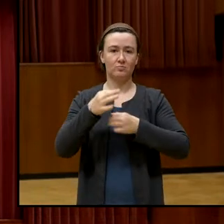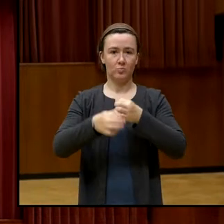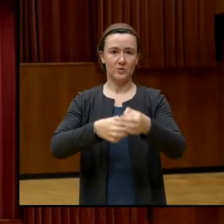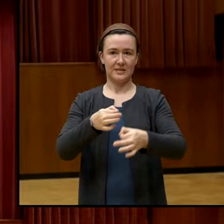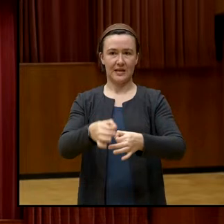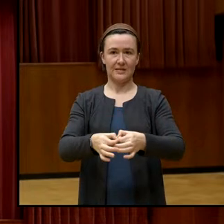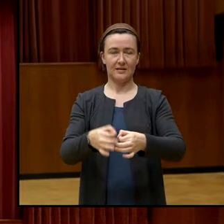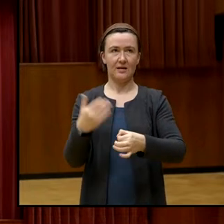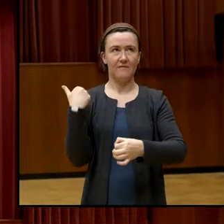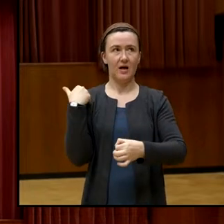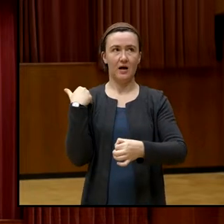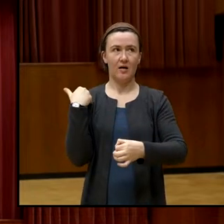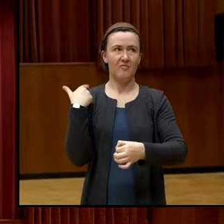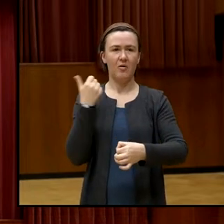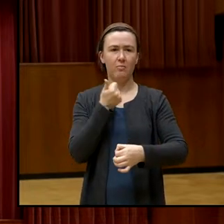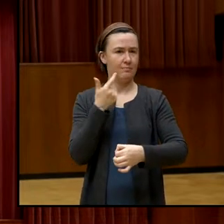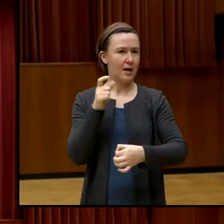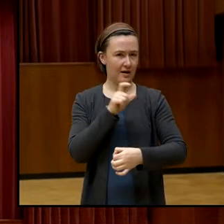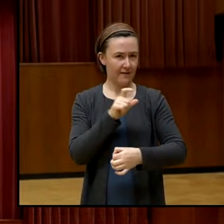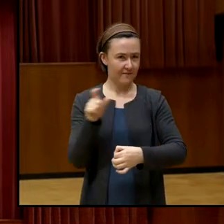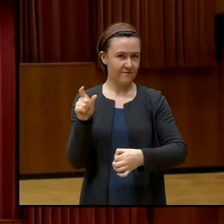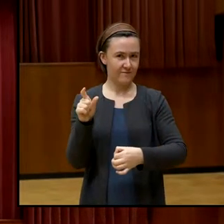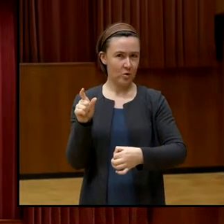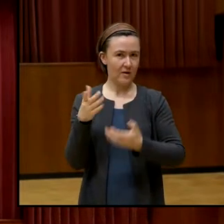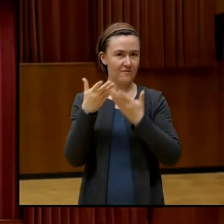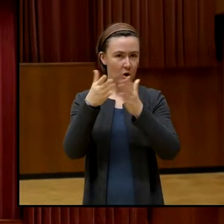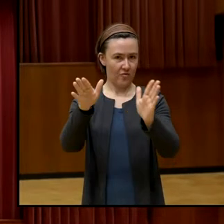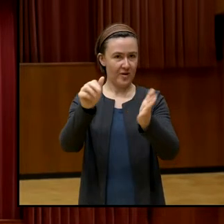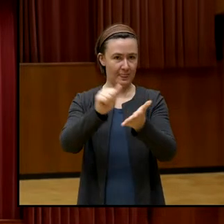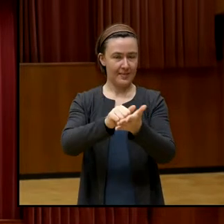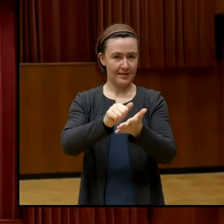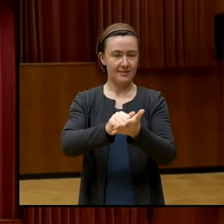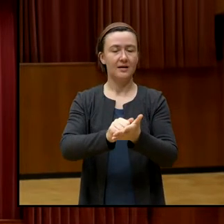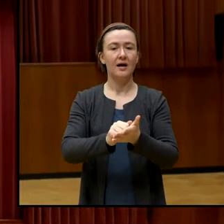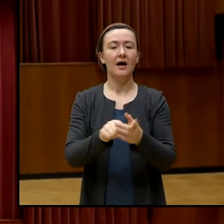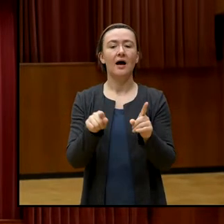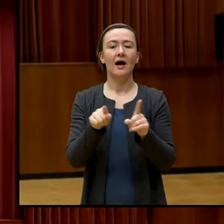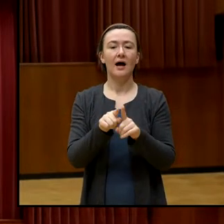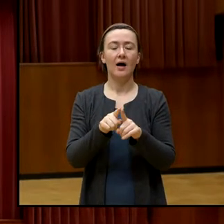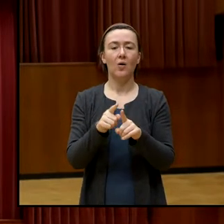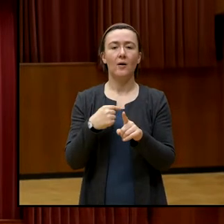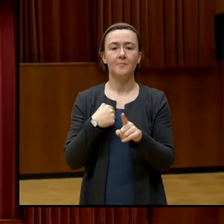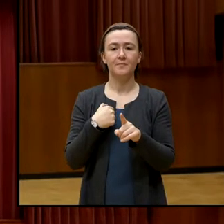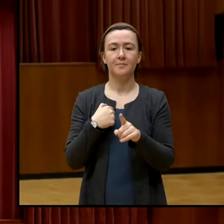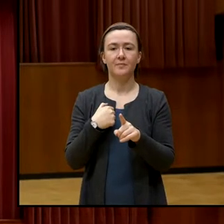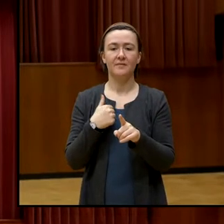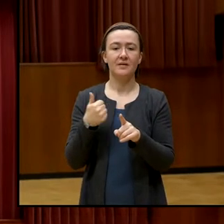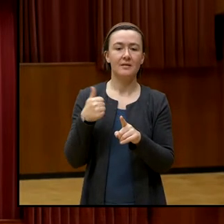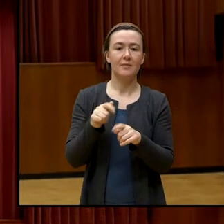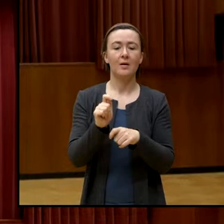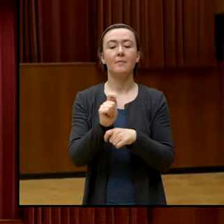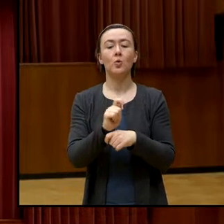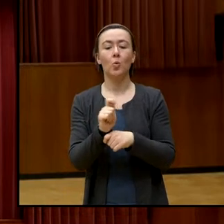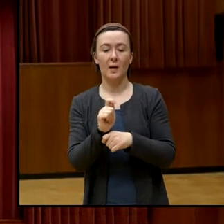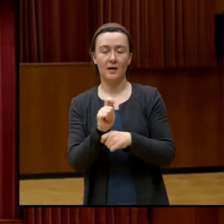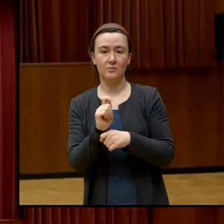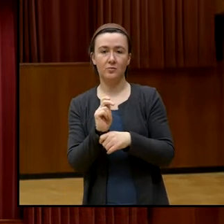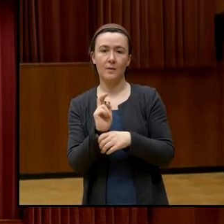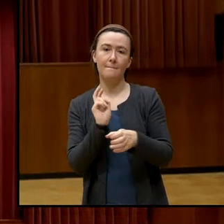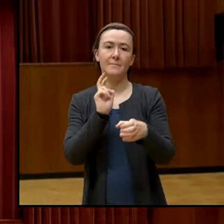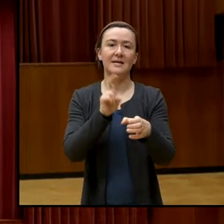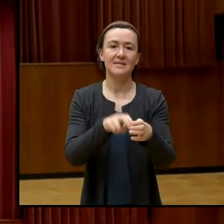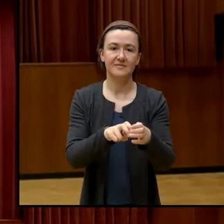wenigen Wochen publiziert worden ist, auch bei der Beobachtung, bei einer partizipativen Forschung